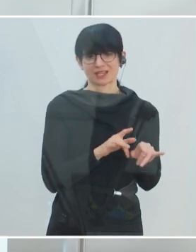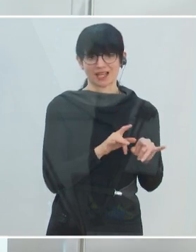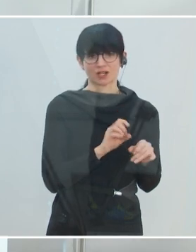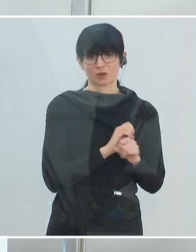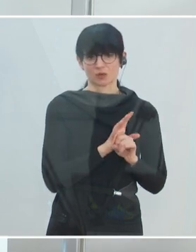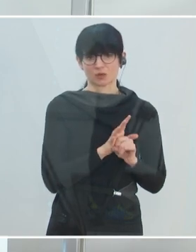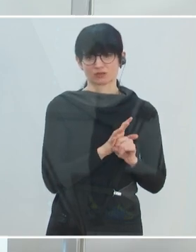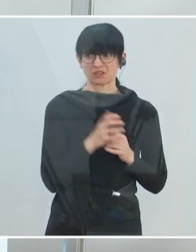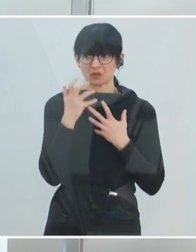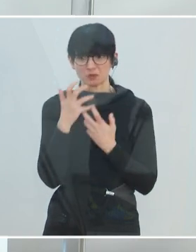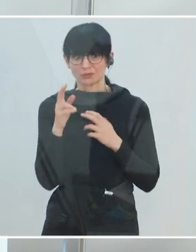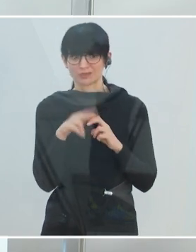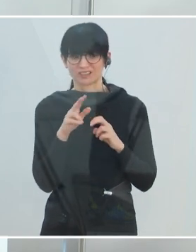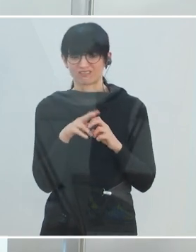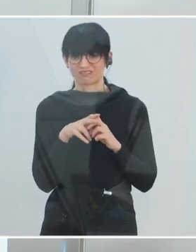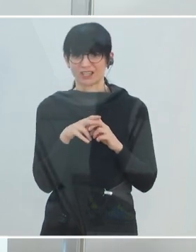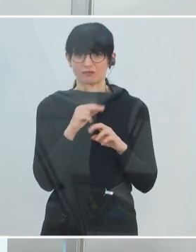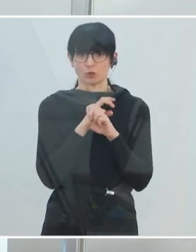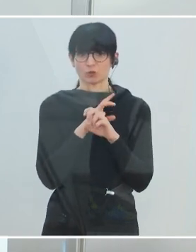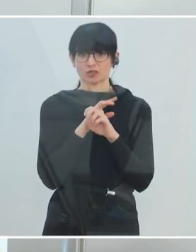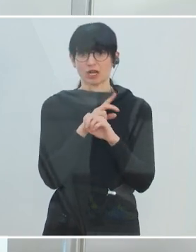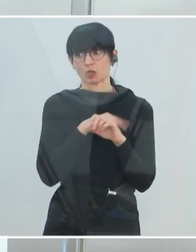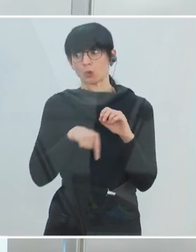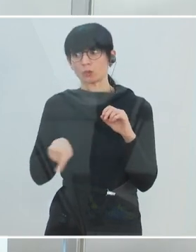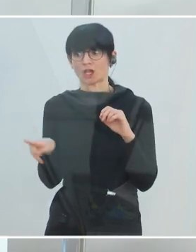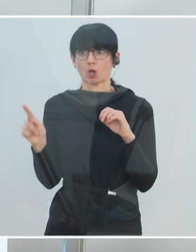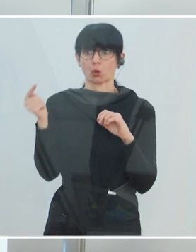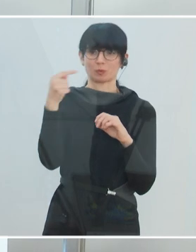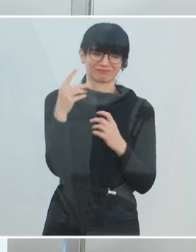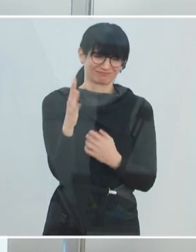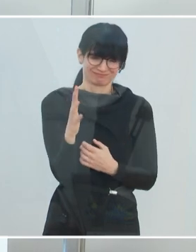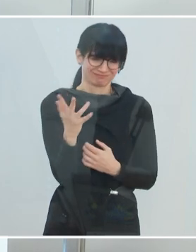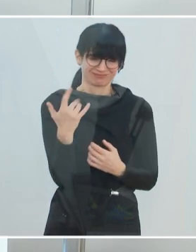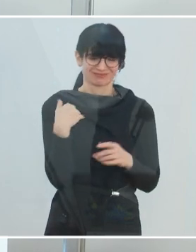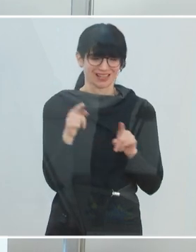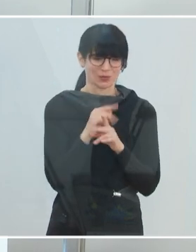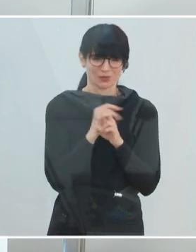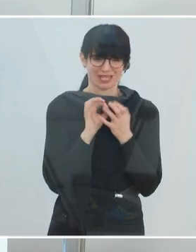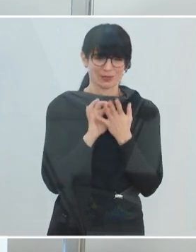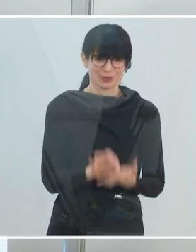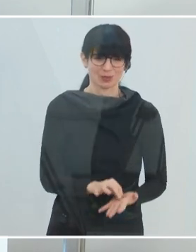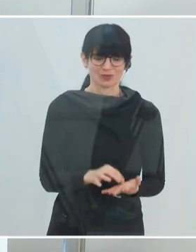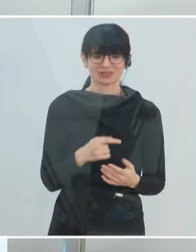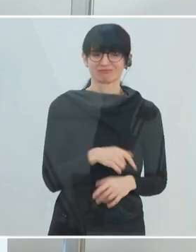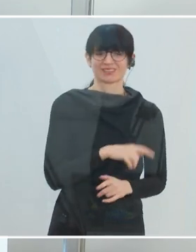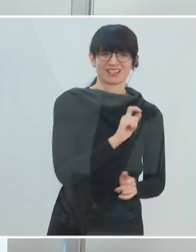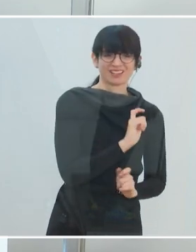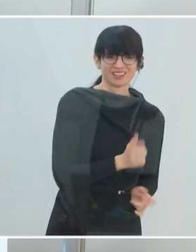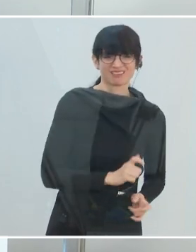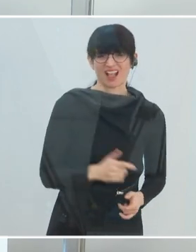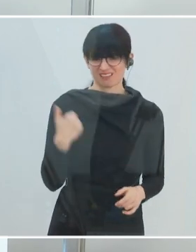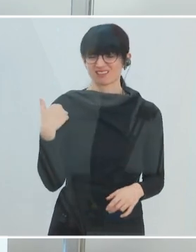Wunder gewesen, wenn es um Österreich einen Bogen gemacht hätte. Die Wochen davor sehr stark schon Italien, vor allem